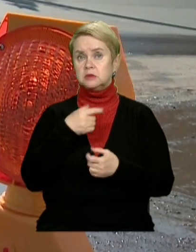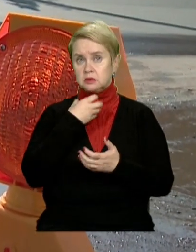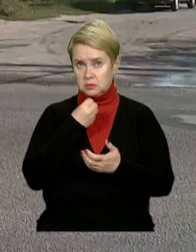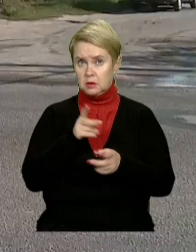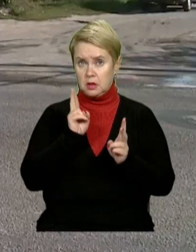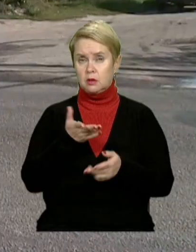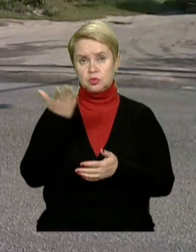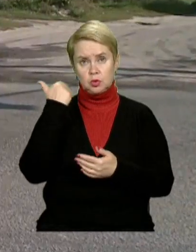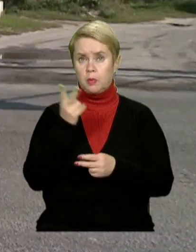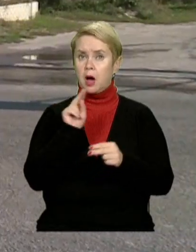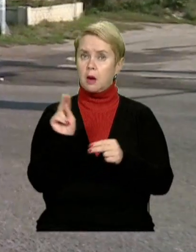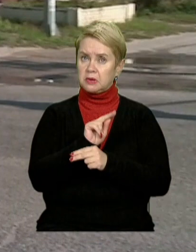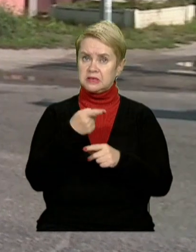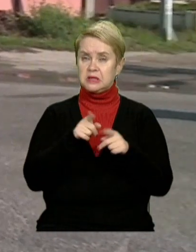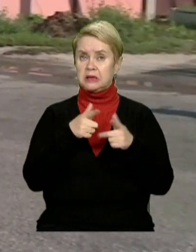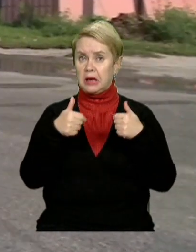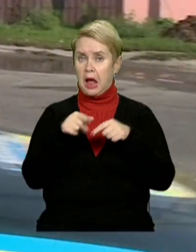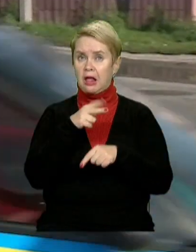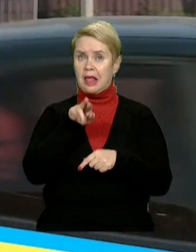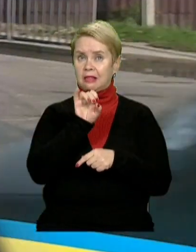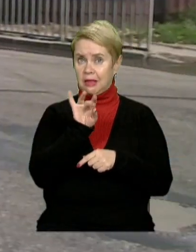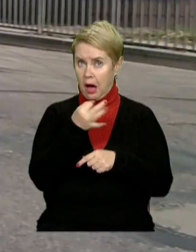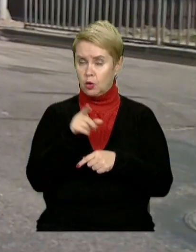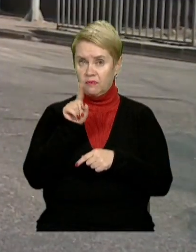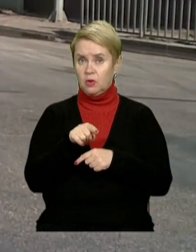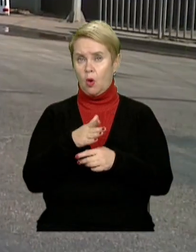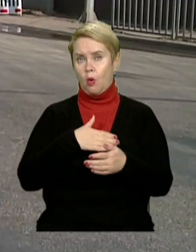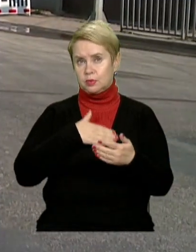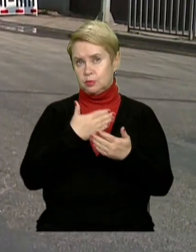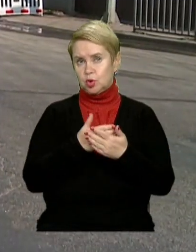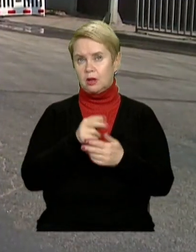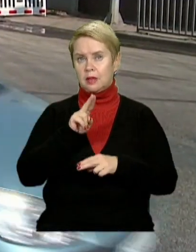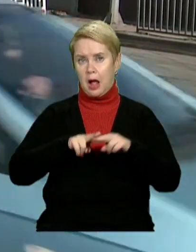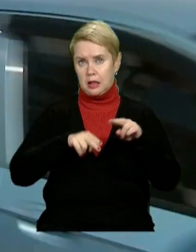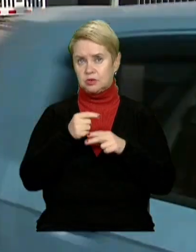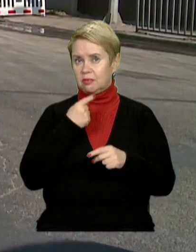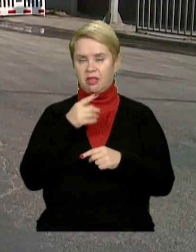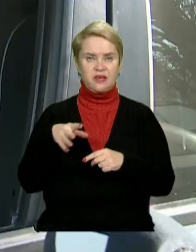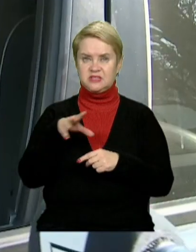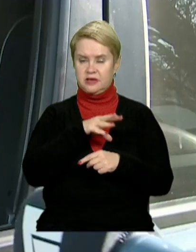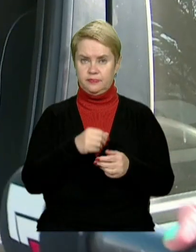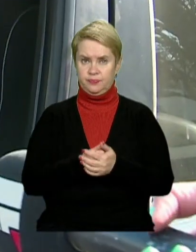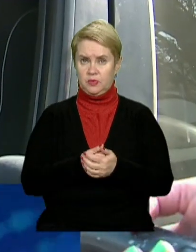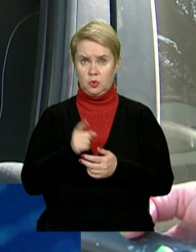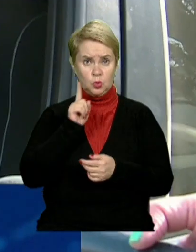вже давно слід було відремонтувати цю ділянку янтарної. Втім, оптимістично налаштовані далеко не всі.